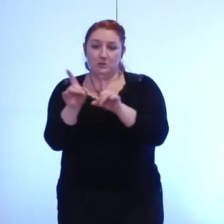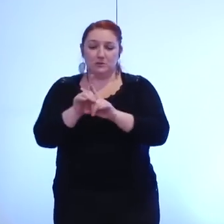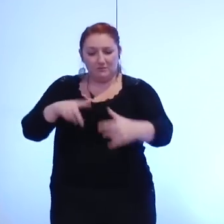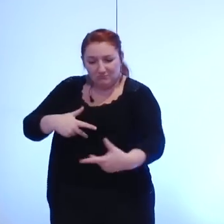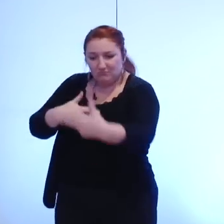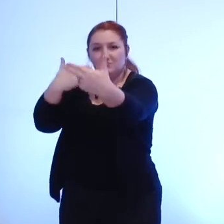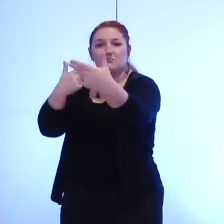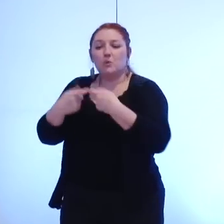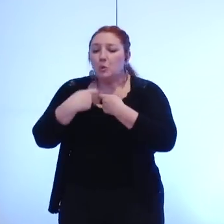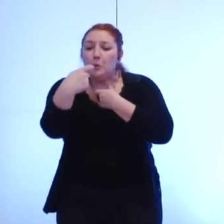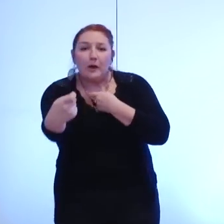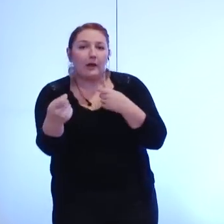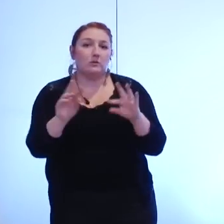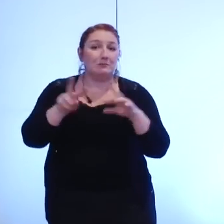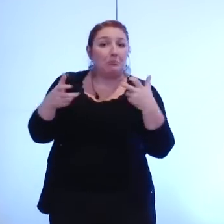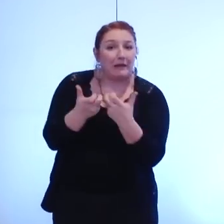de celui-ci. Je vous remercie.